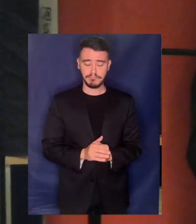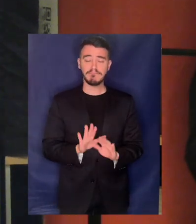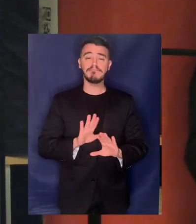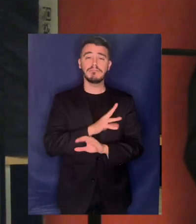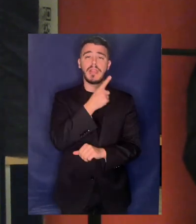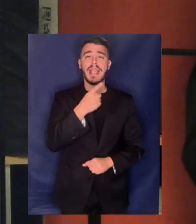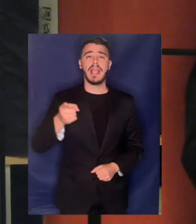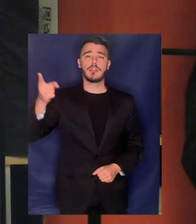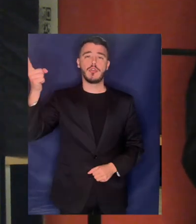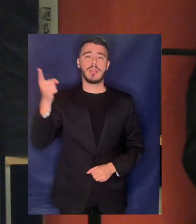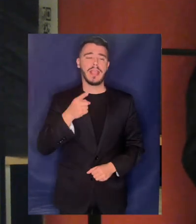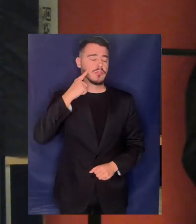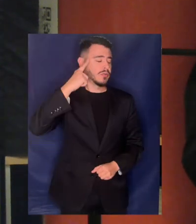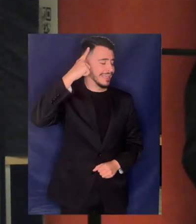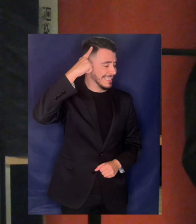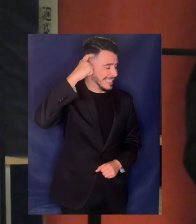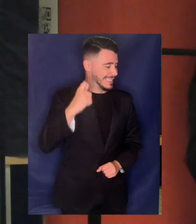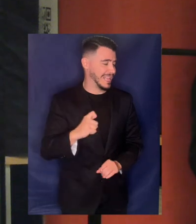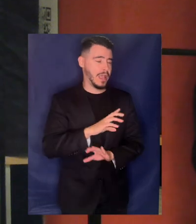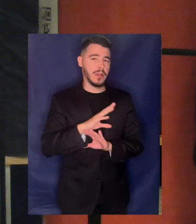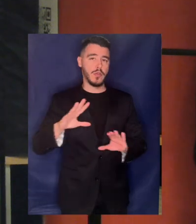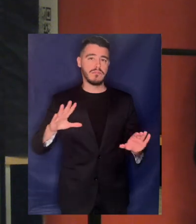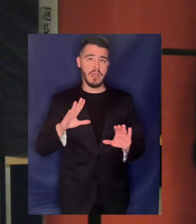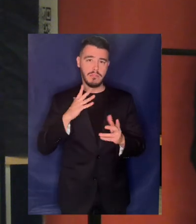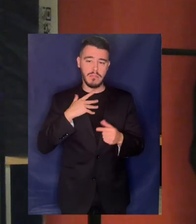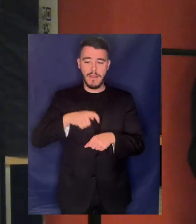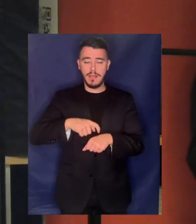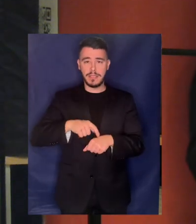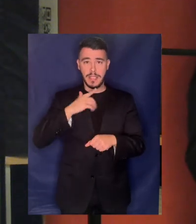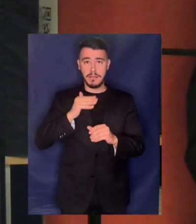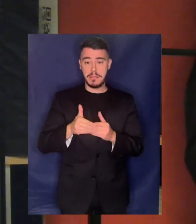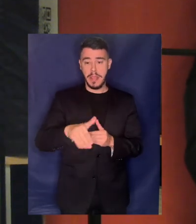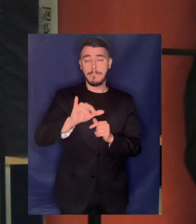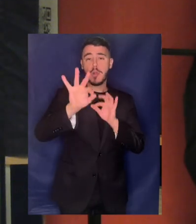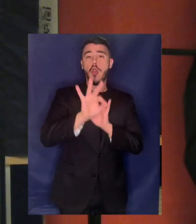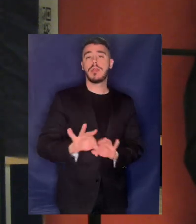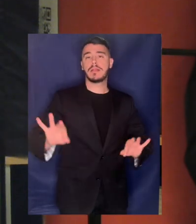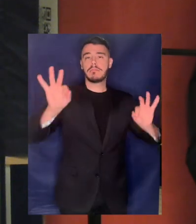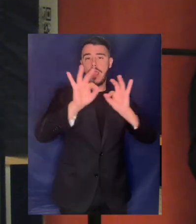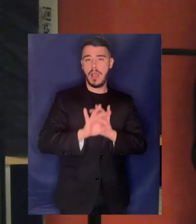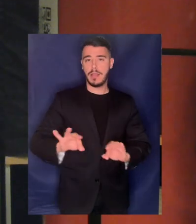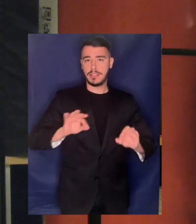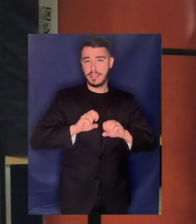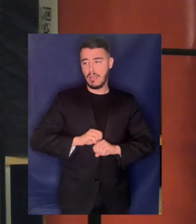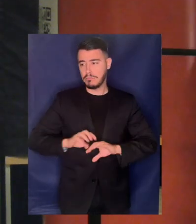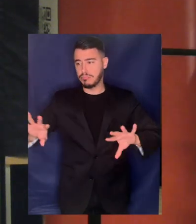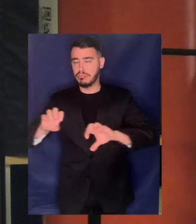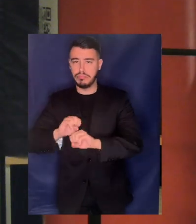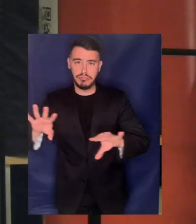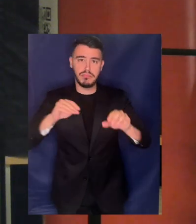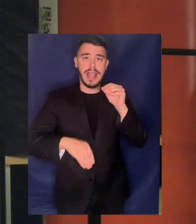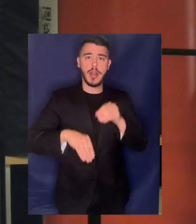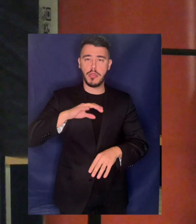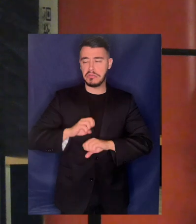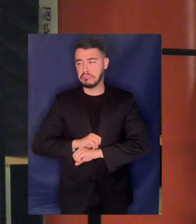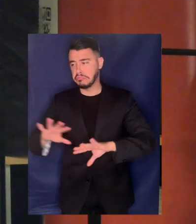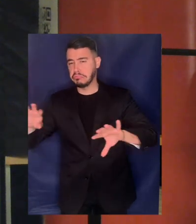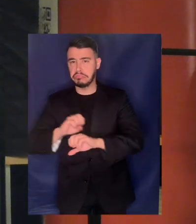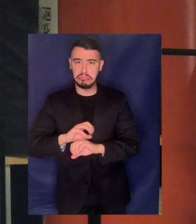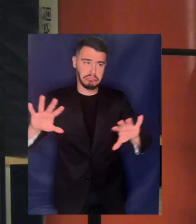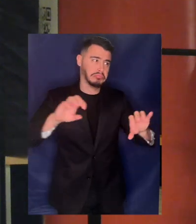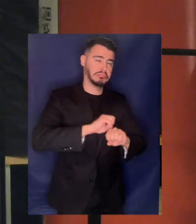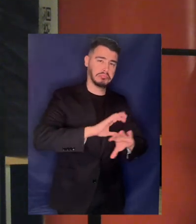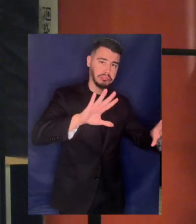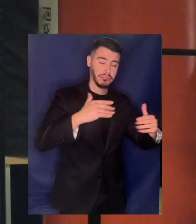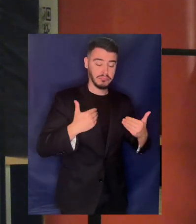χωρίς ίχνος υπερβολής προεκλογικής λογικής έντασης και στήρας αντιπολιτευτικής διάθεσης Έχουμε αναντήρητα